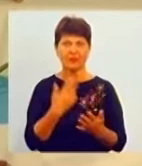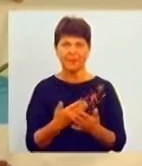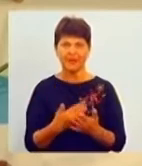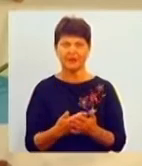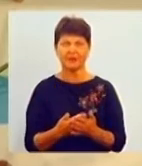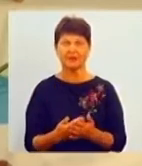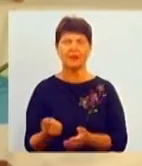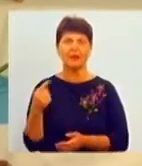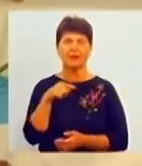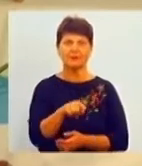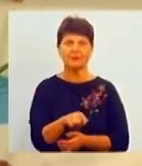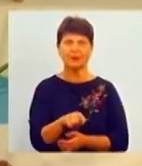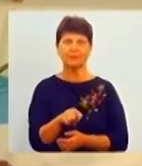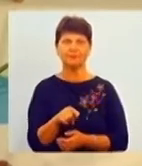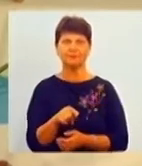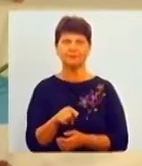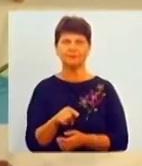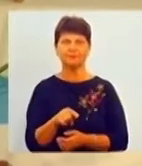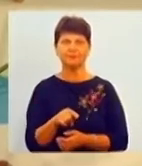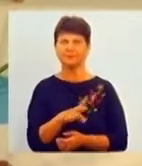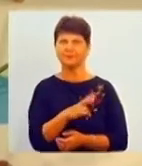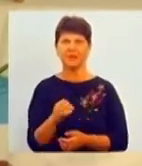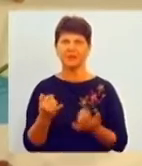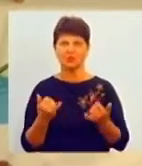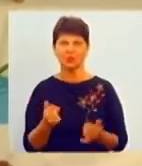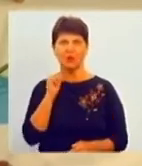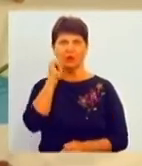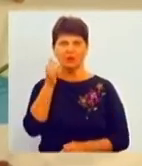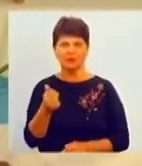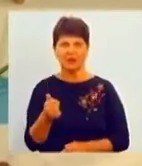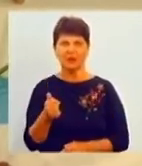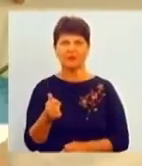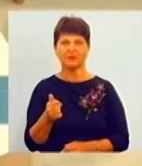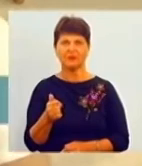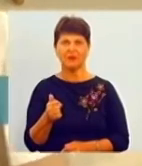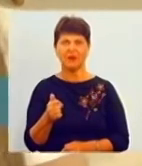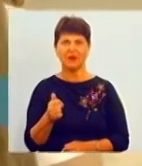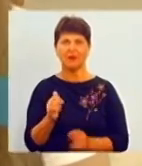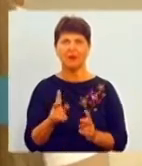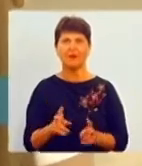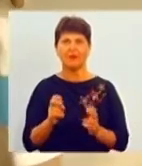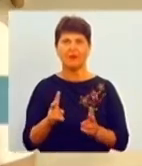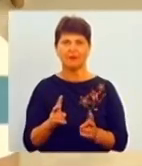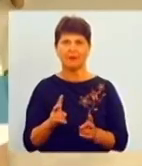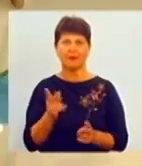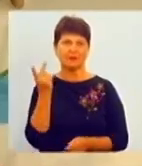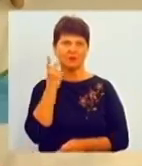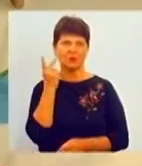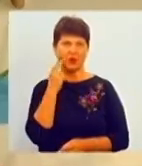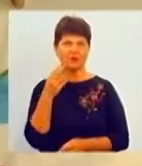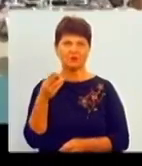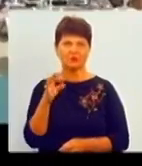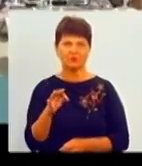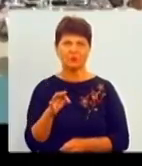поїхати не сьогодні, а завтра не по горящим, як часто дуже запити